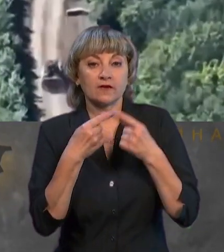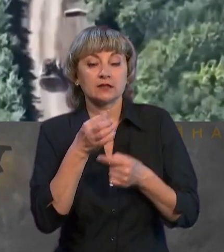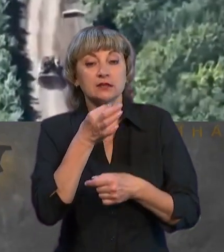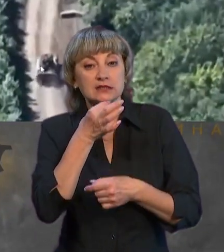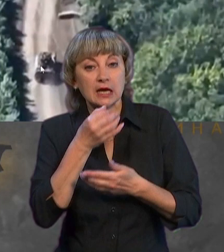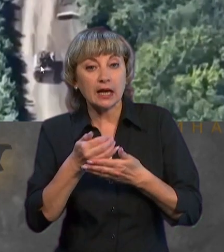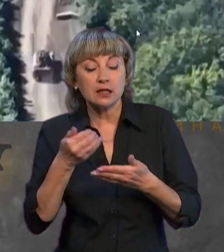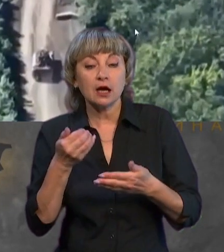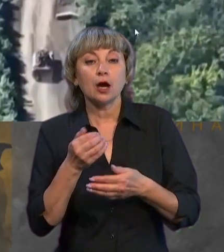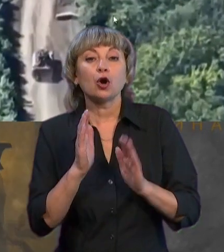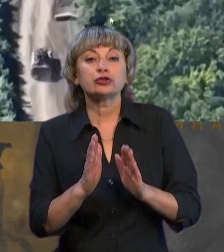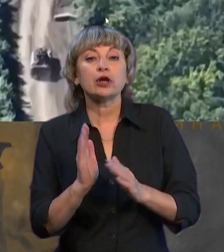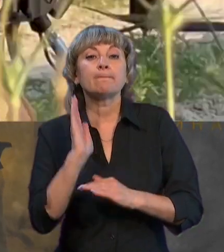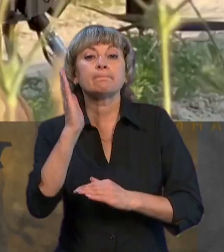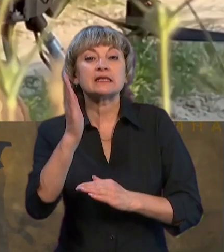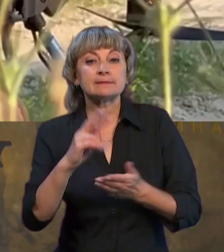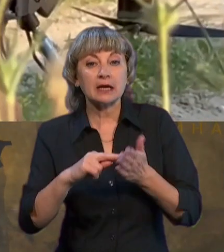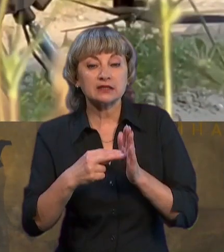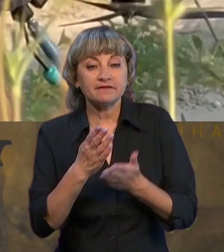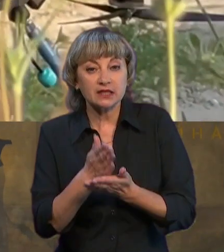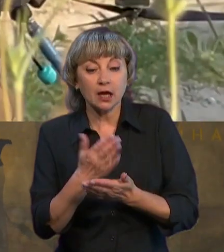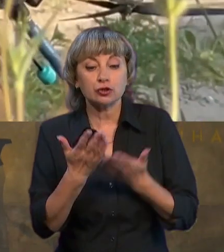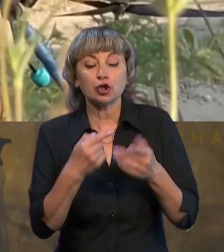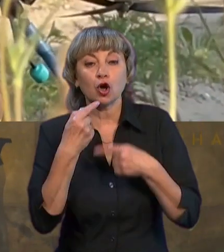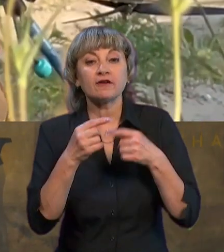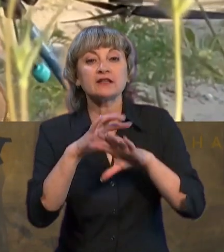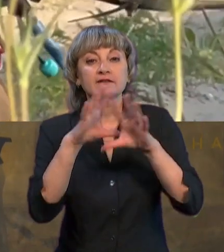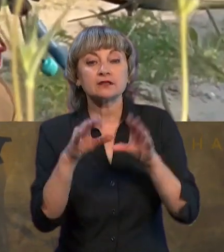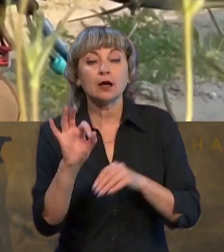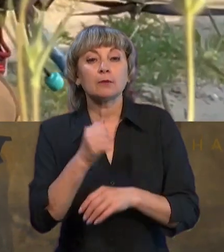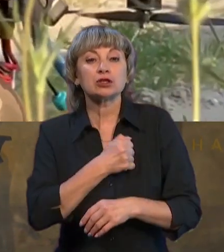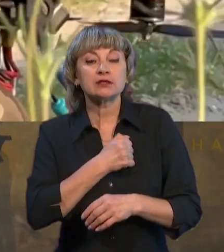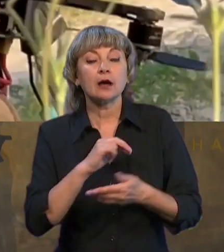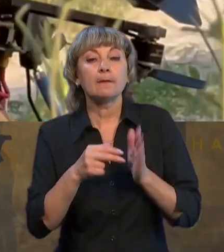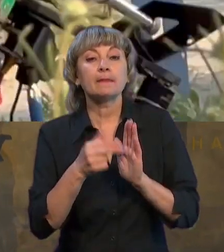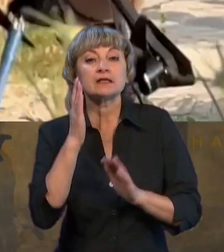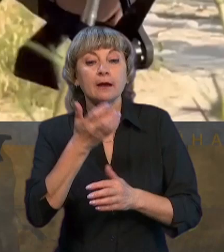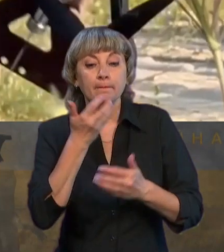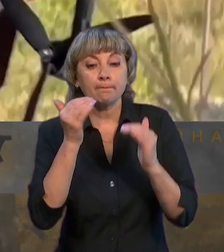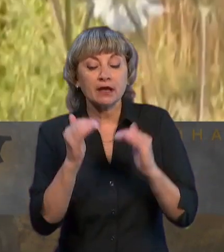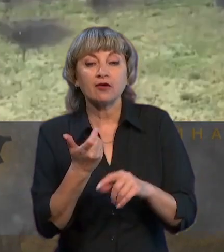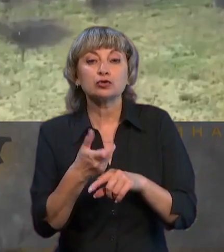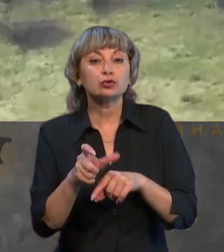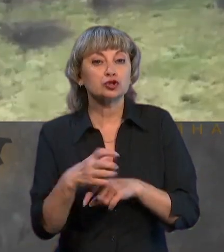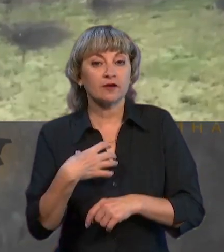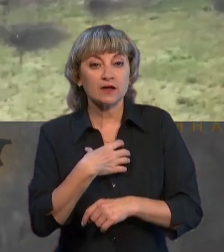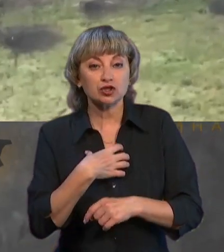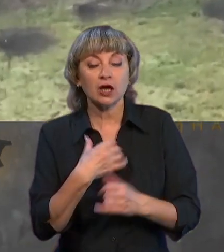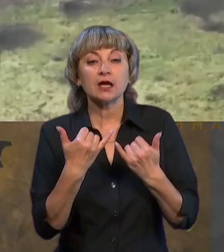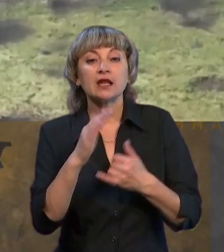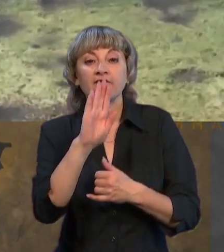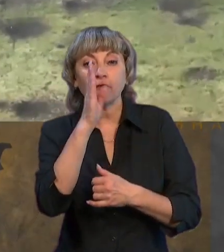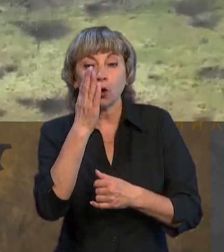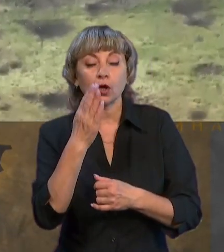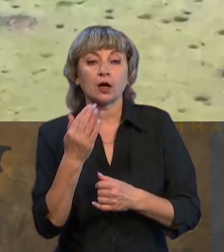перспективи є. Якщо ми говоримо цілому про стратегічні перспективи Півдня, вони надзвичайно важливі. І для ворога вони